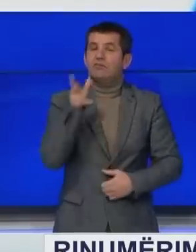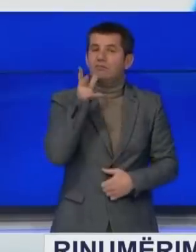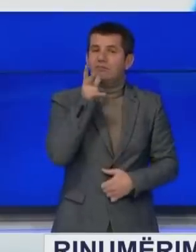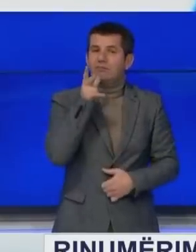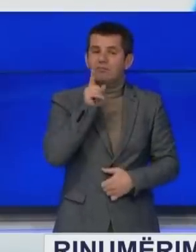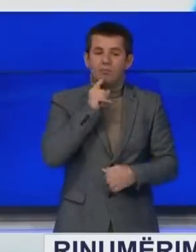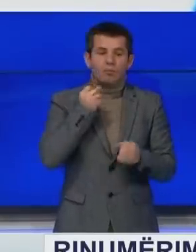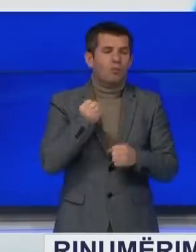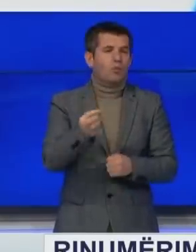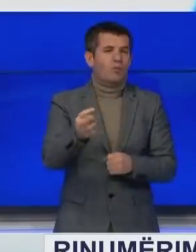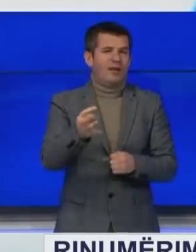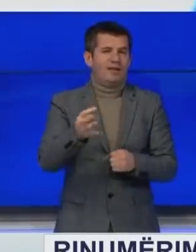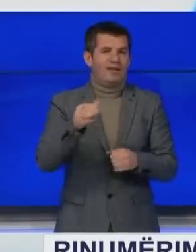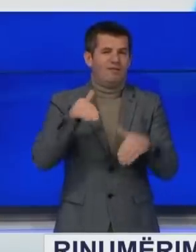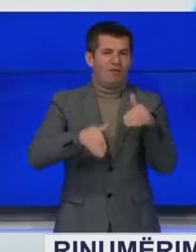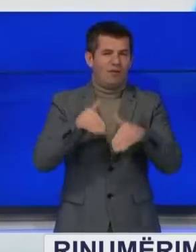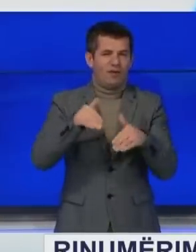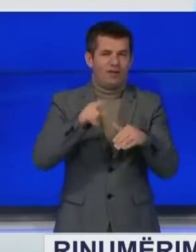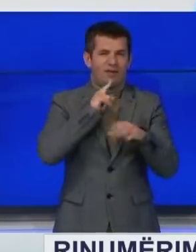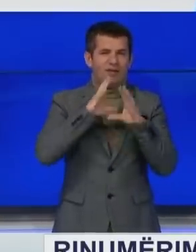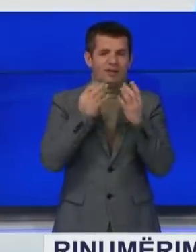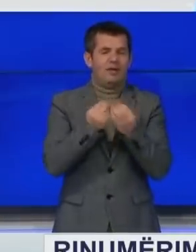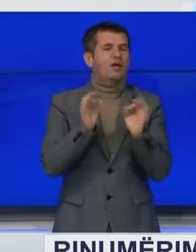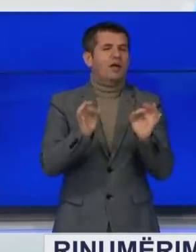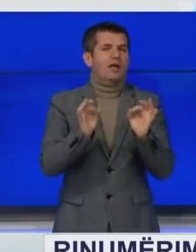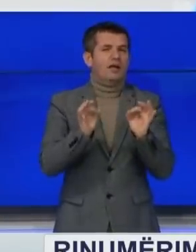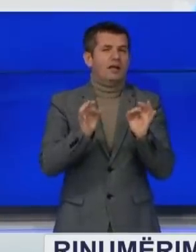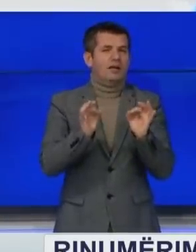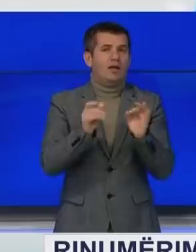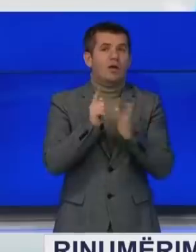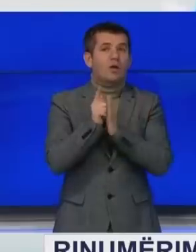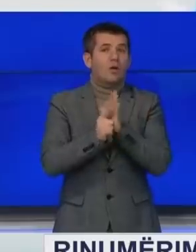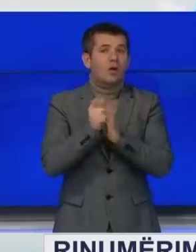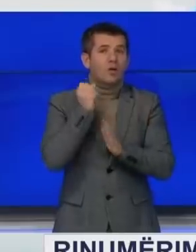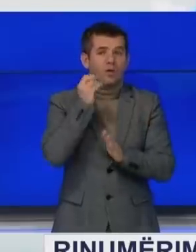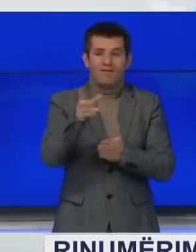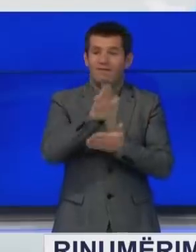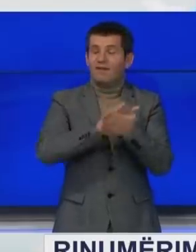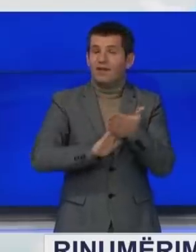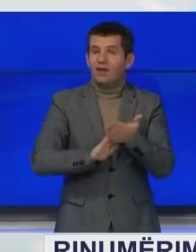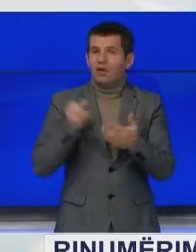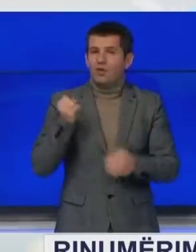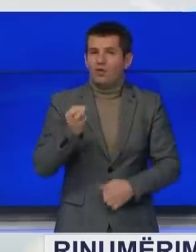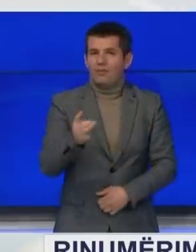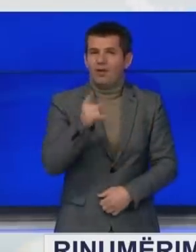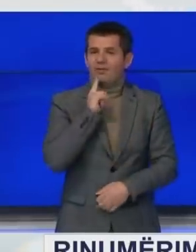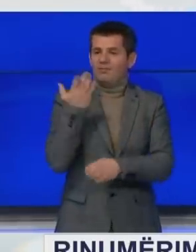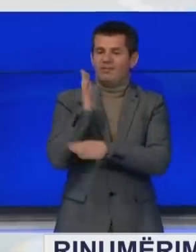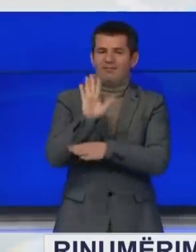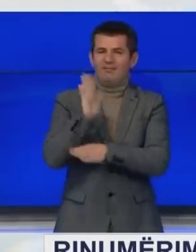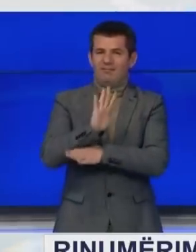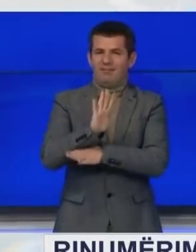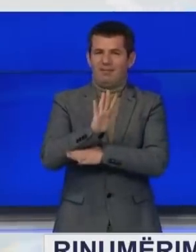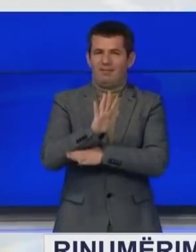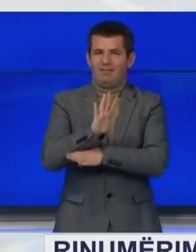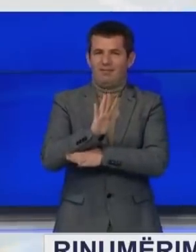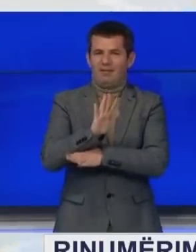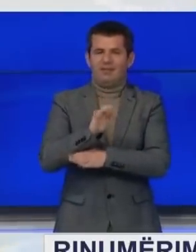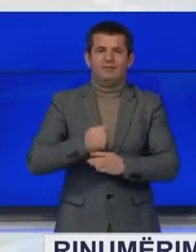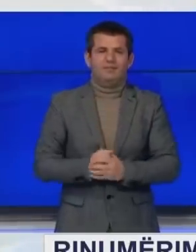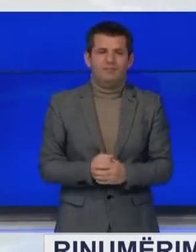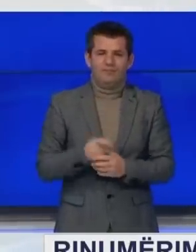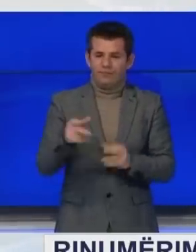se procesi nëmrimin të votave ka shkuar në regullë dheri në momentin ku në ka filuar të nëmronë votat e kandidatëve për deputet.